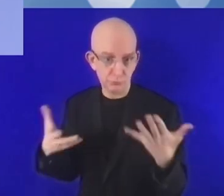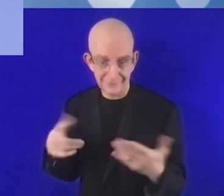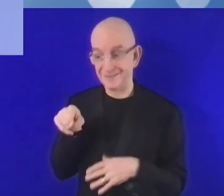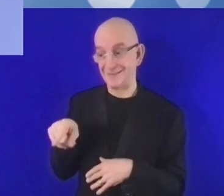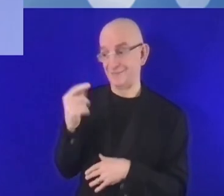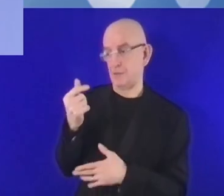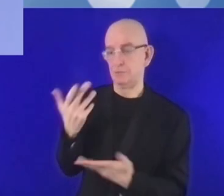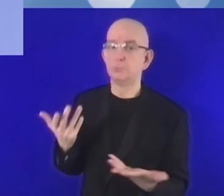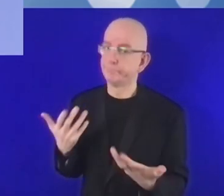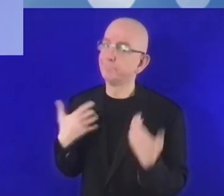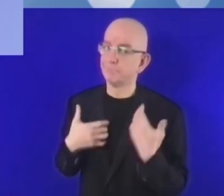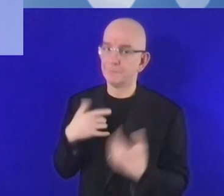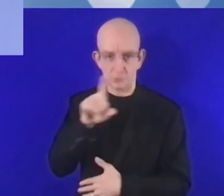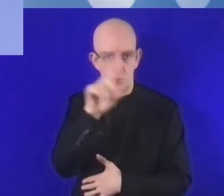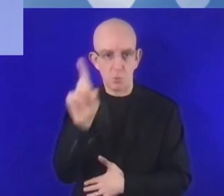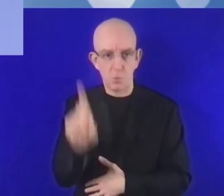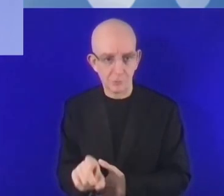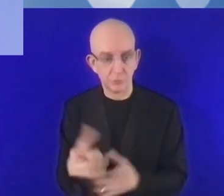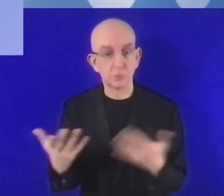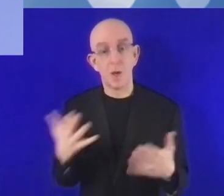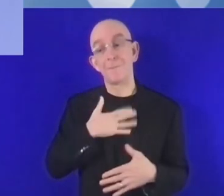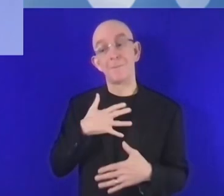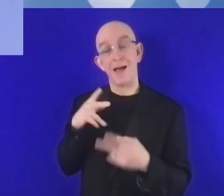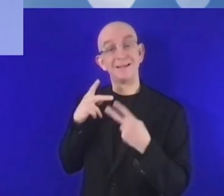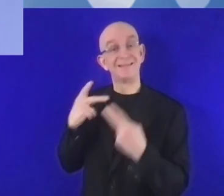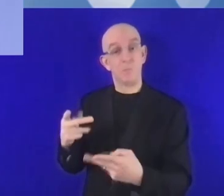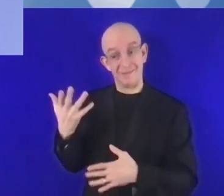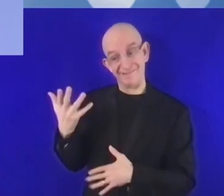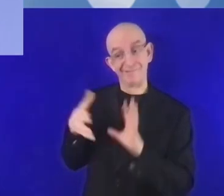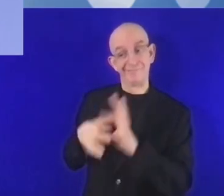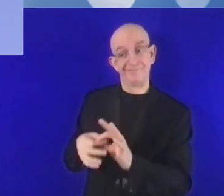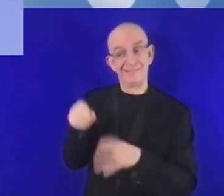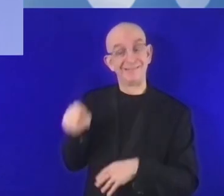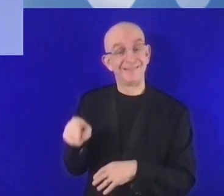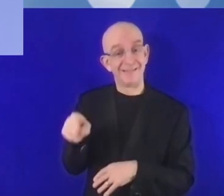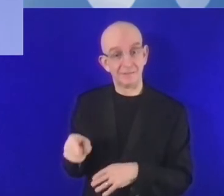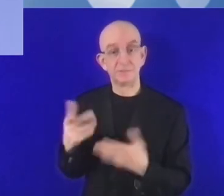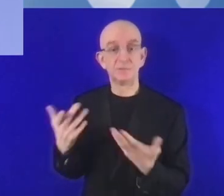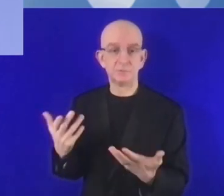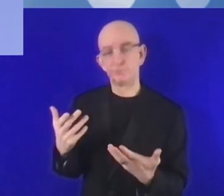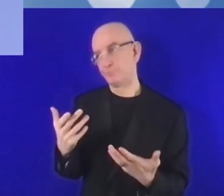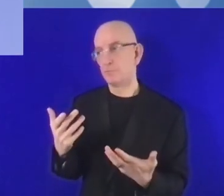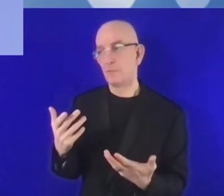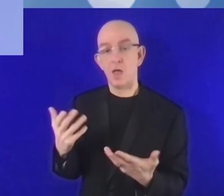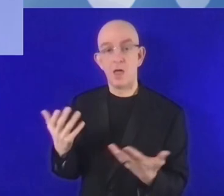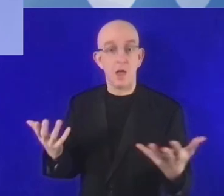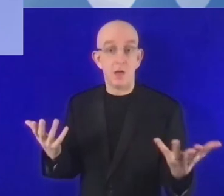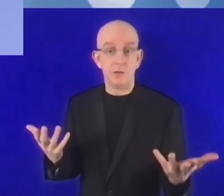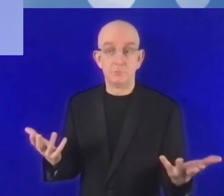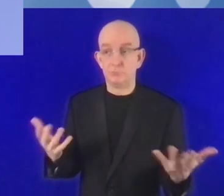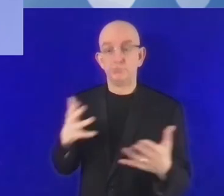كبير. أنا أود أن أقول أن كل إمكانيات